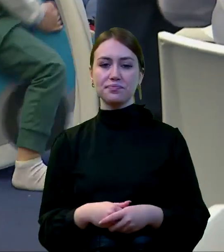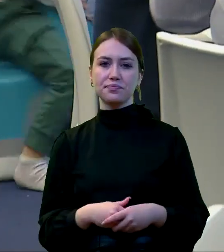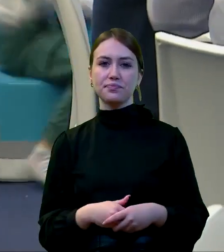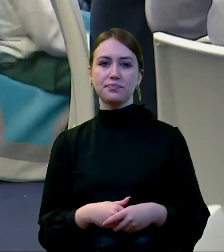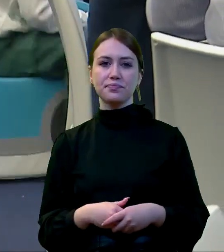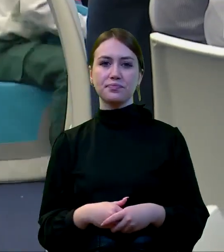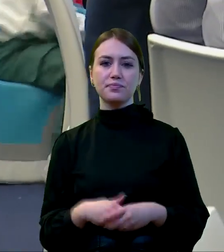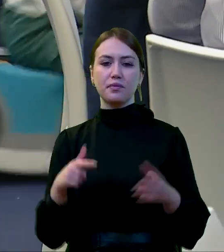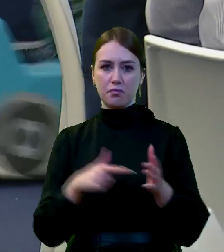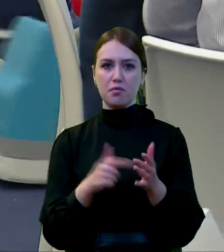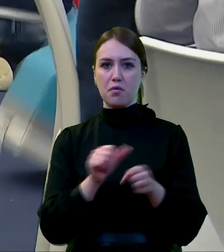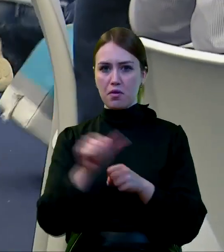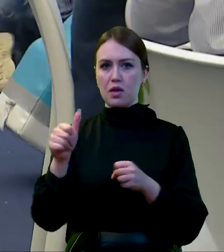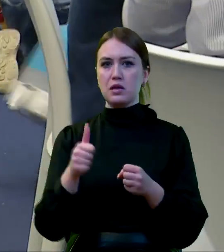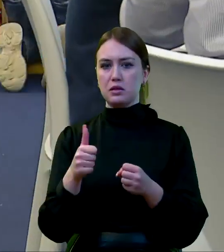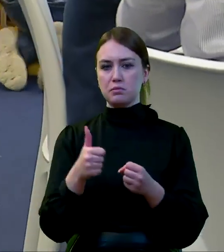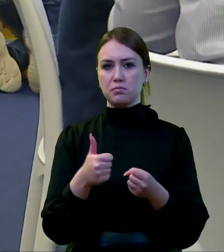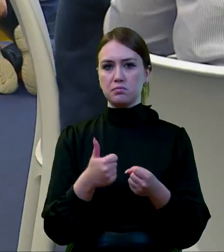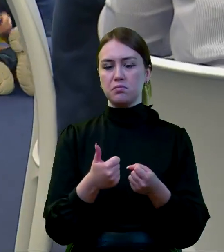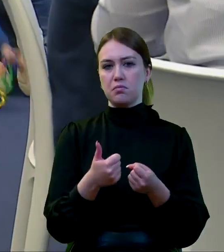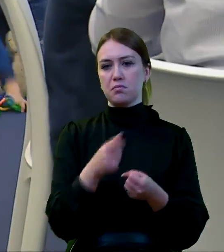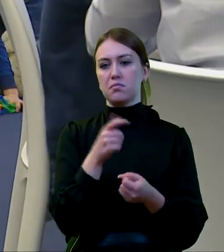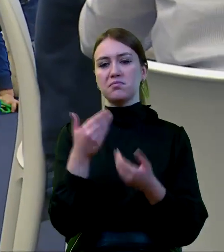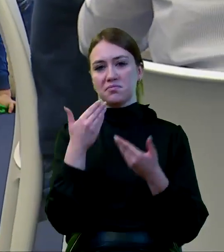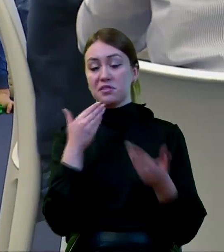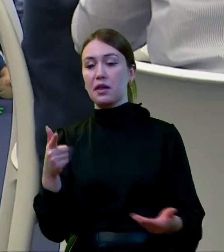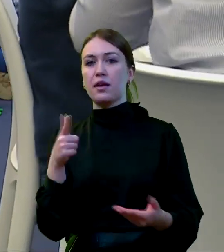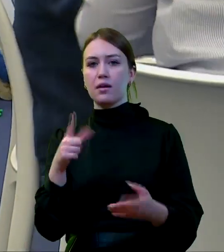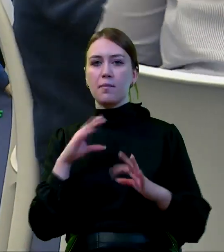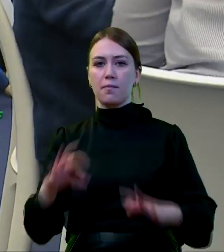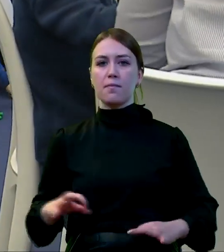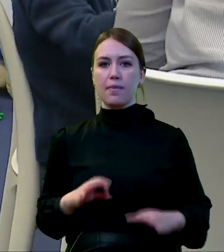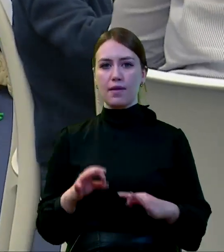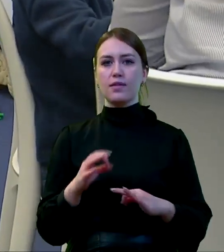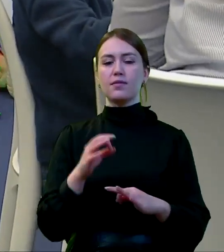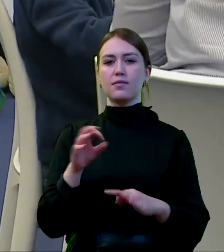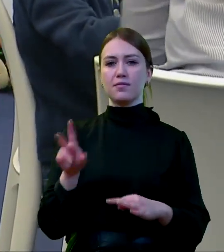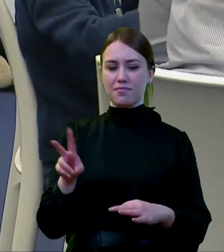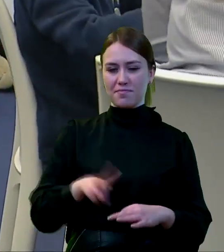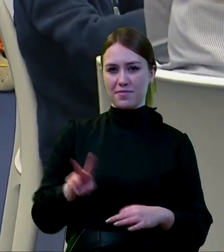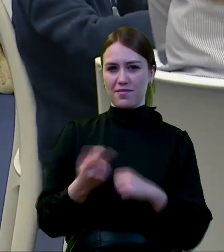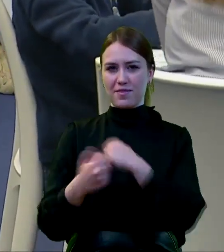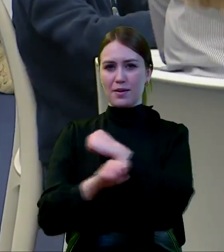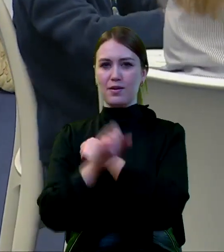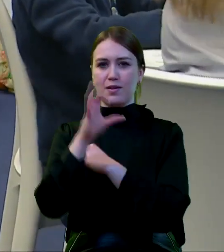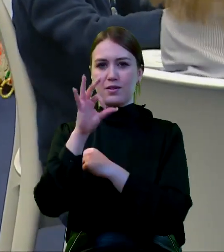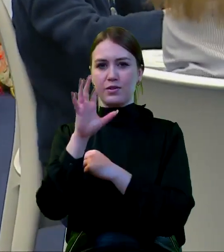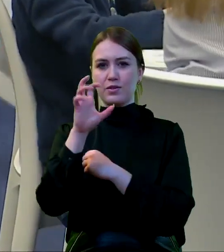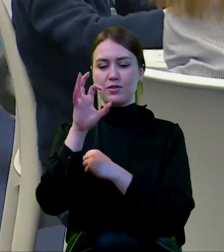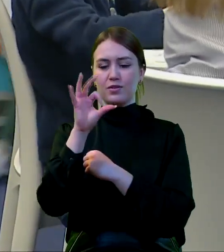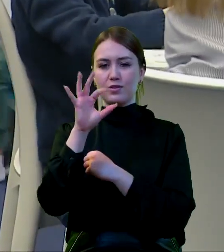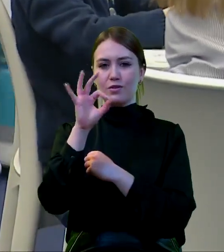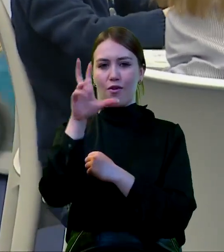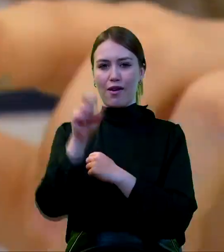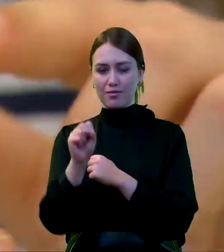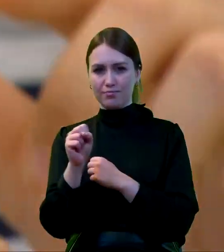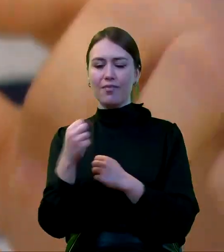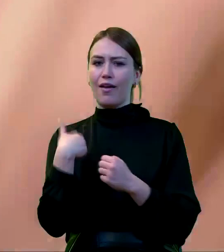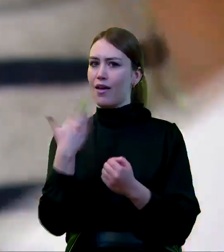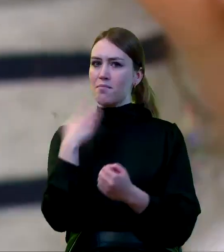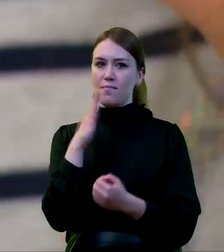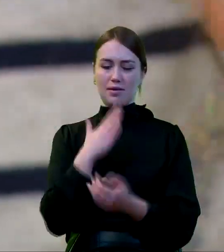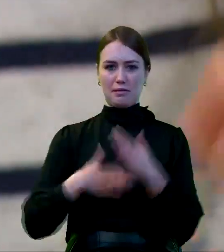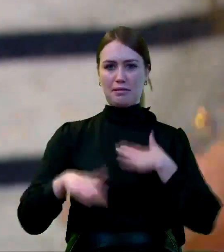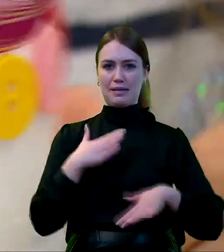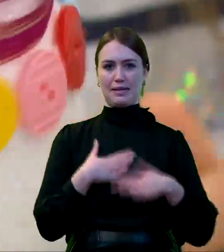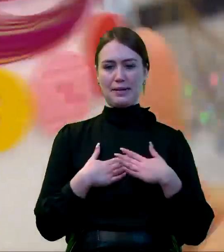promowana przez właśnie tutaj panią wiceminister Barbarę Sochę, z czego bardzo